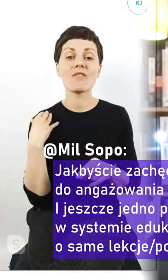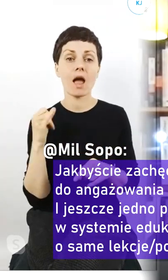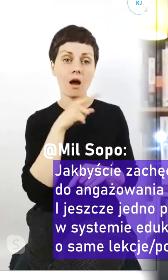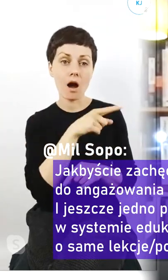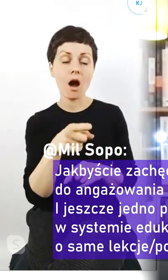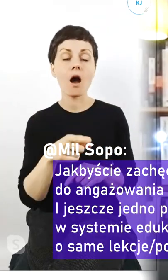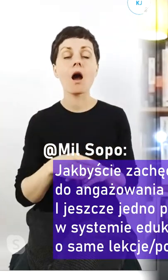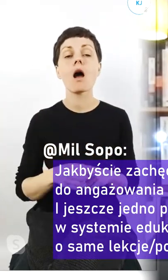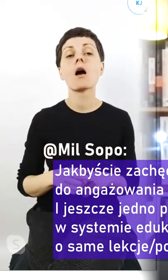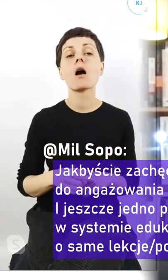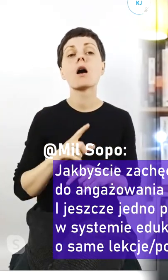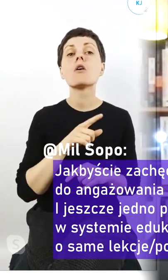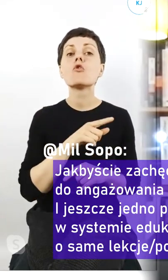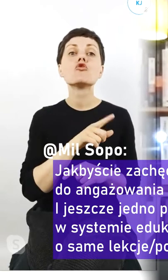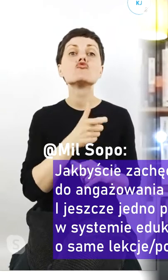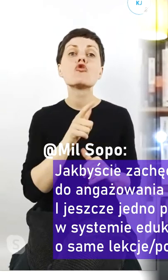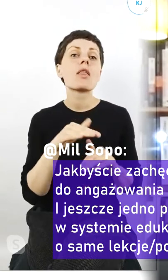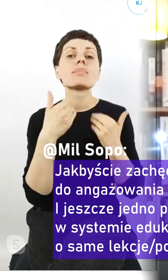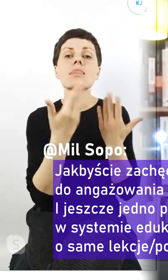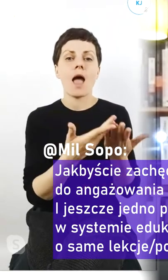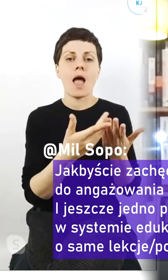wam to daje że się angazujecie